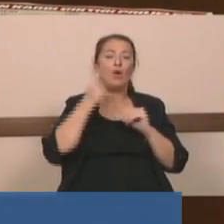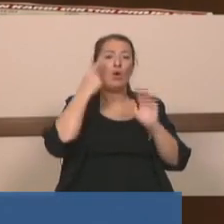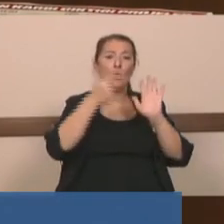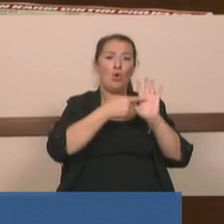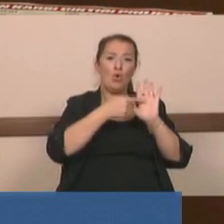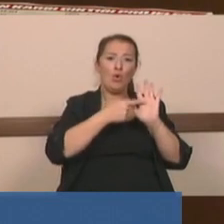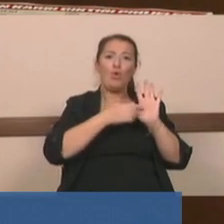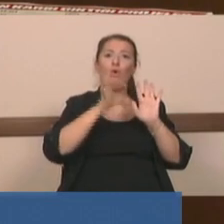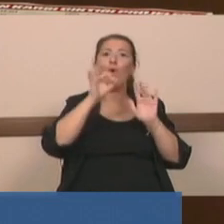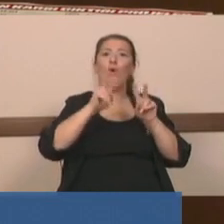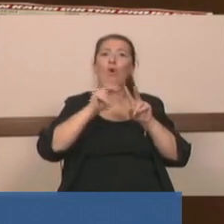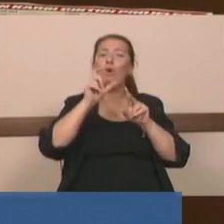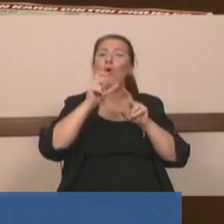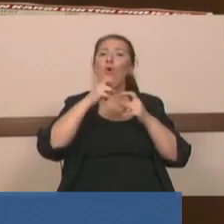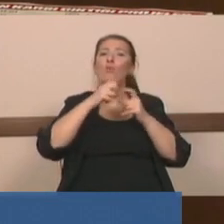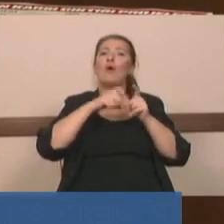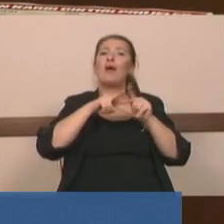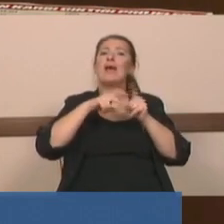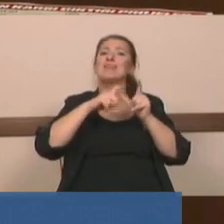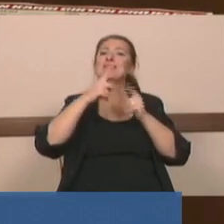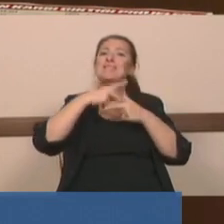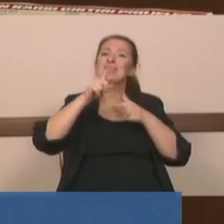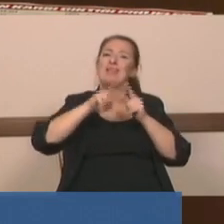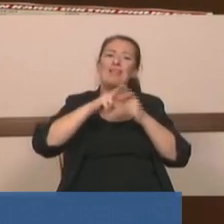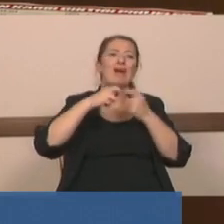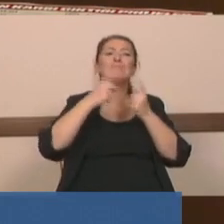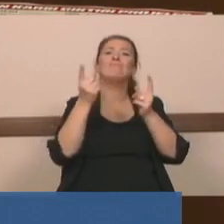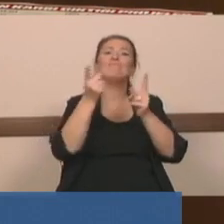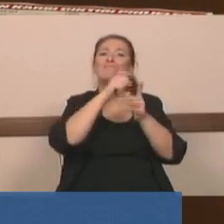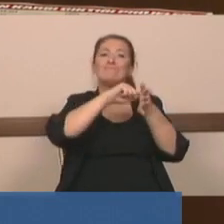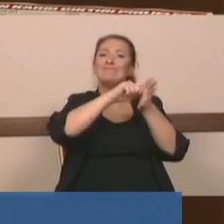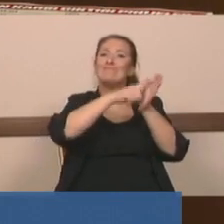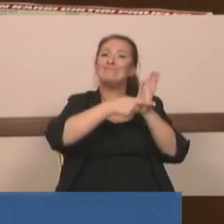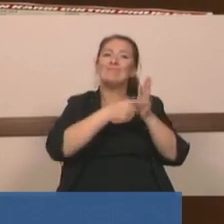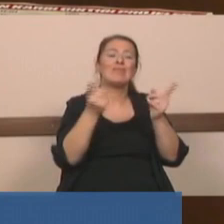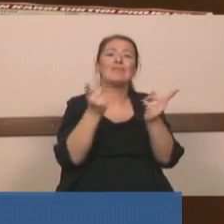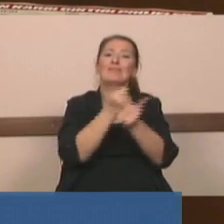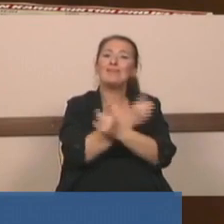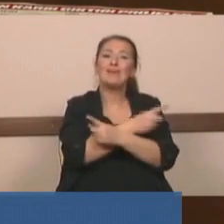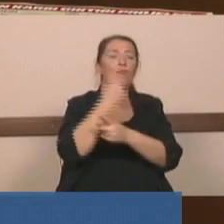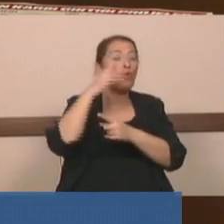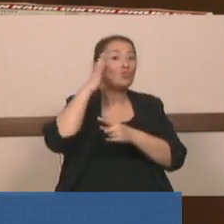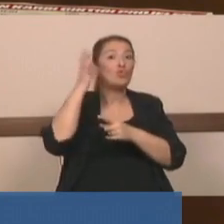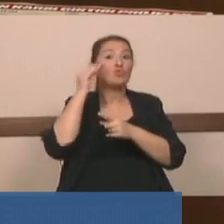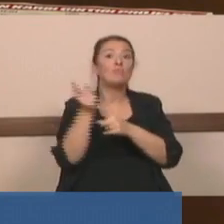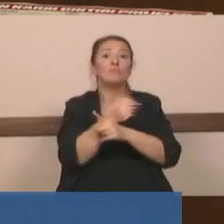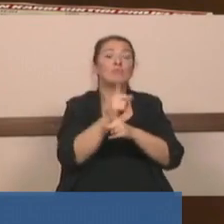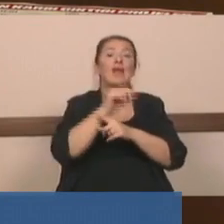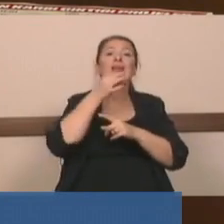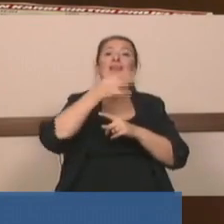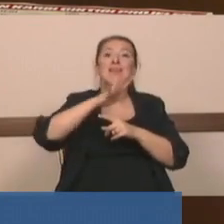omurgasızlar uzmanı, herpotolog, ormitolog, memalok, iç su balkı uzmanı, deniz biyologları